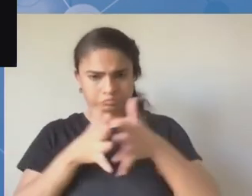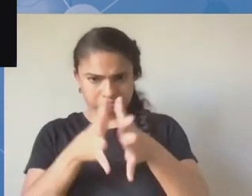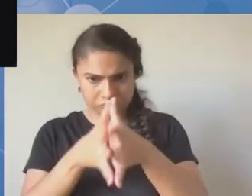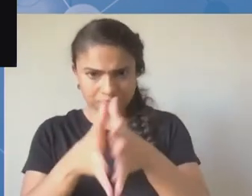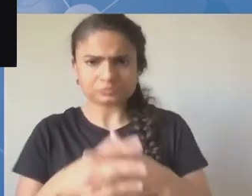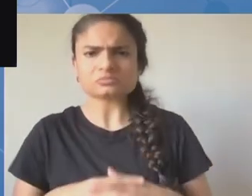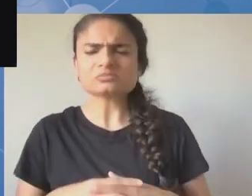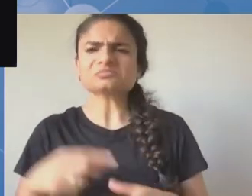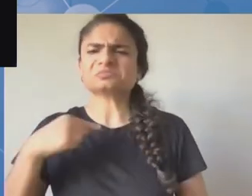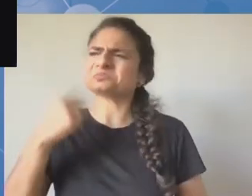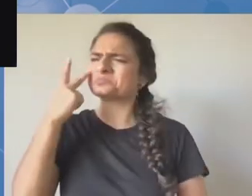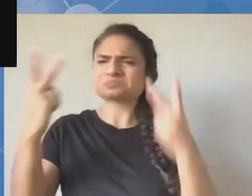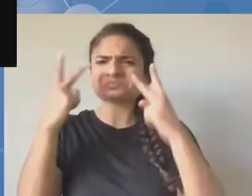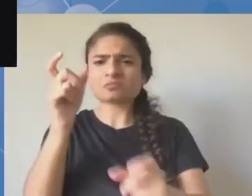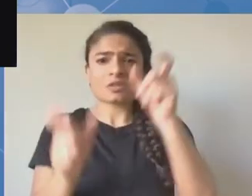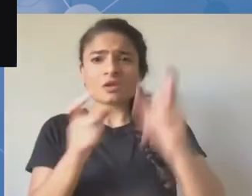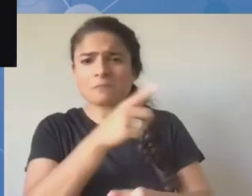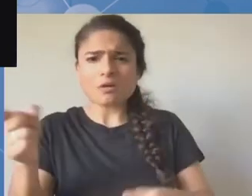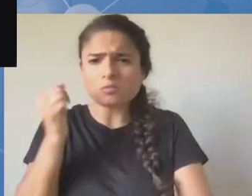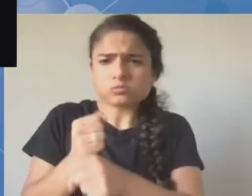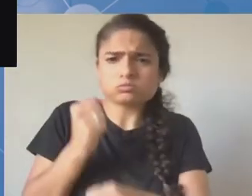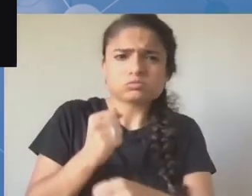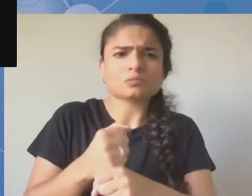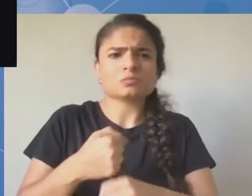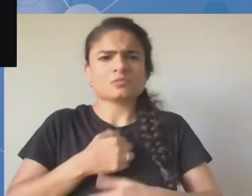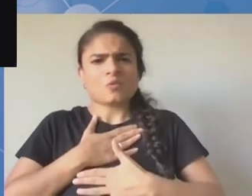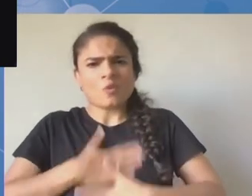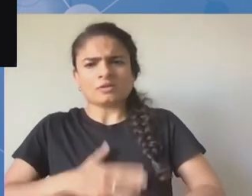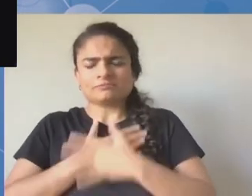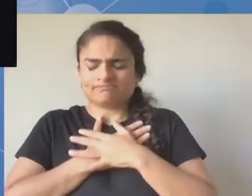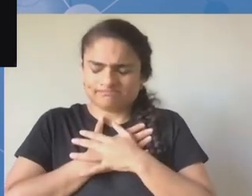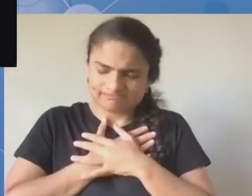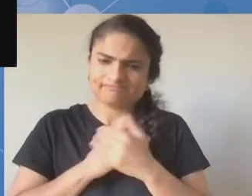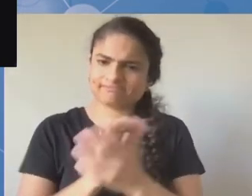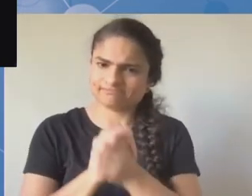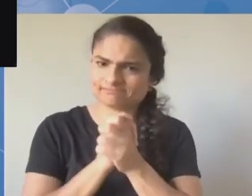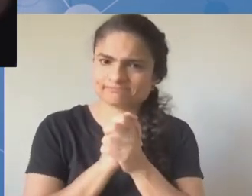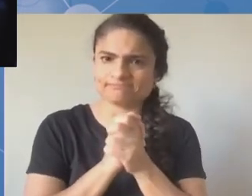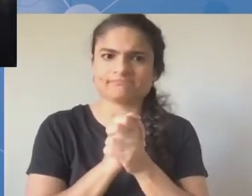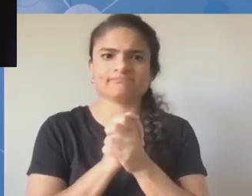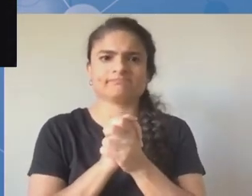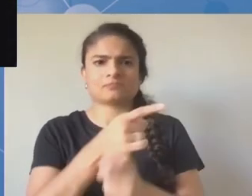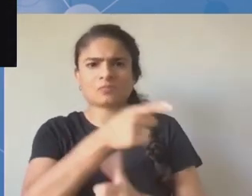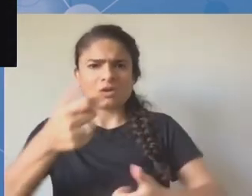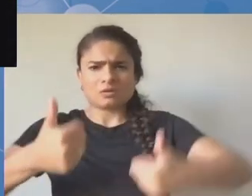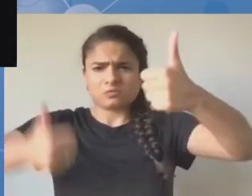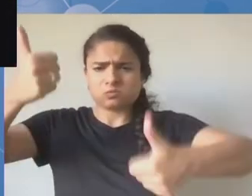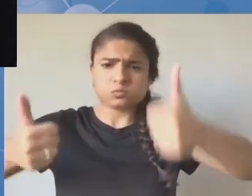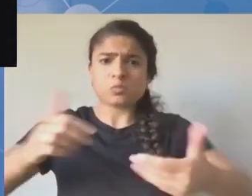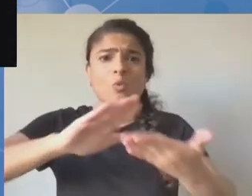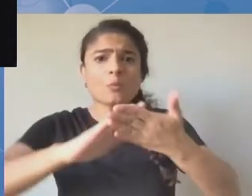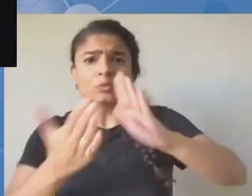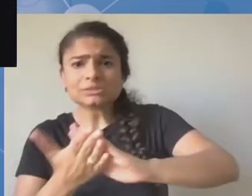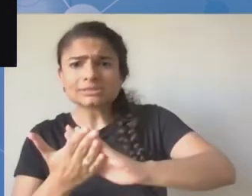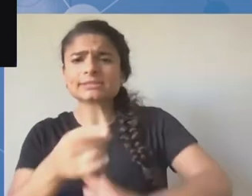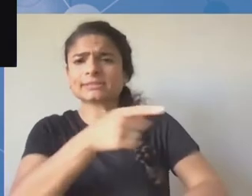połączyli się z nami w ramach tego szczytu cyfrowego z regionu Azji